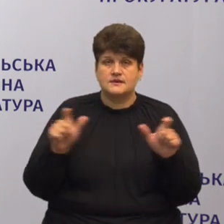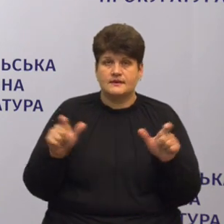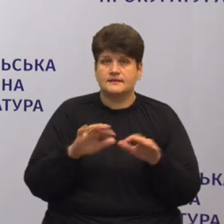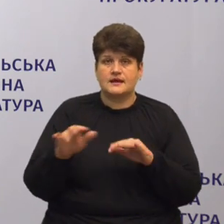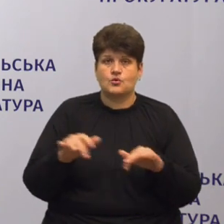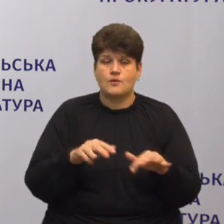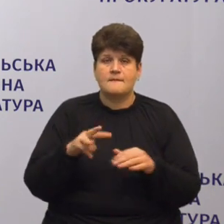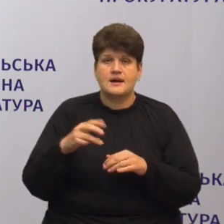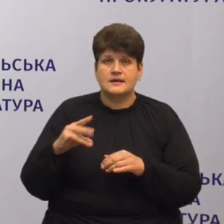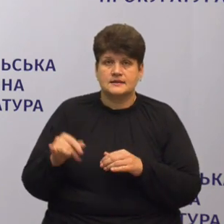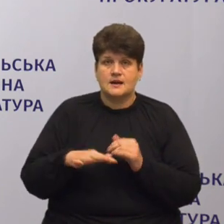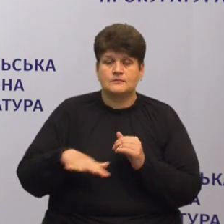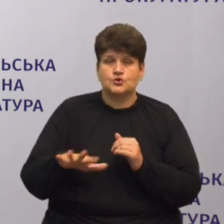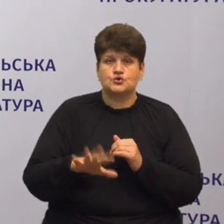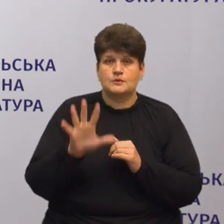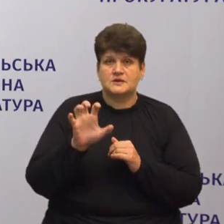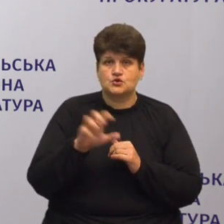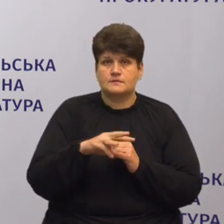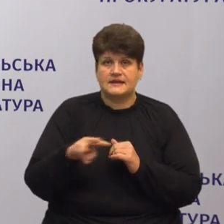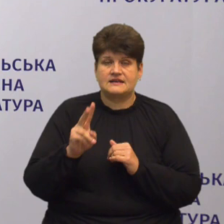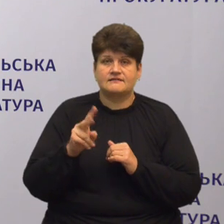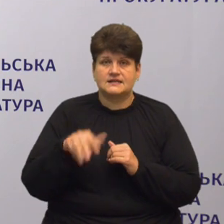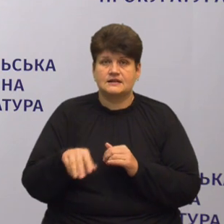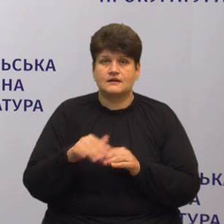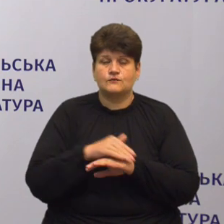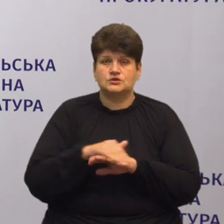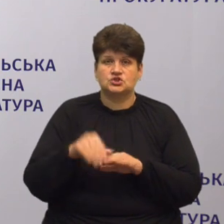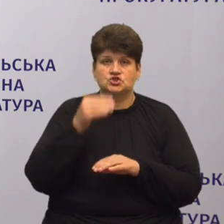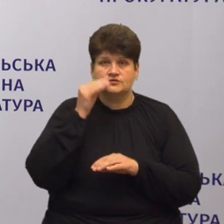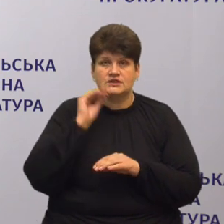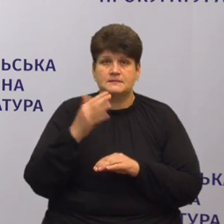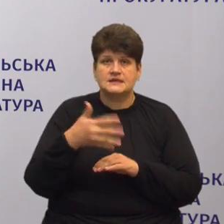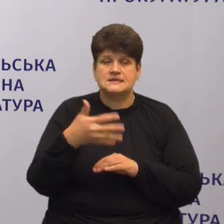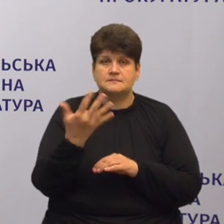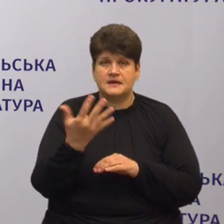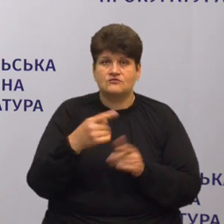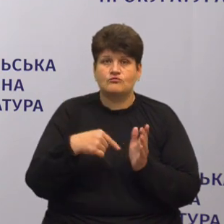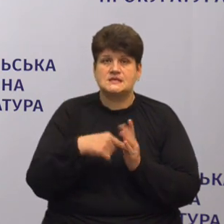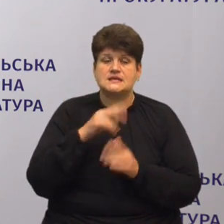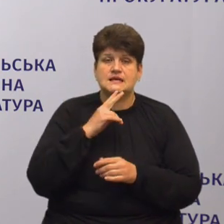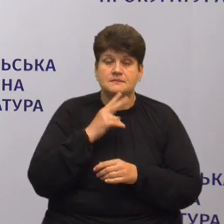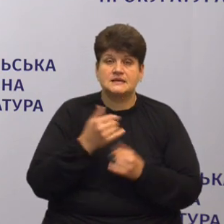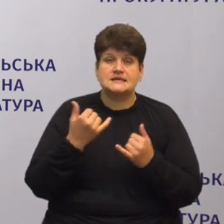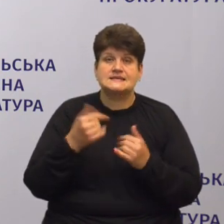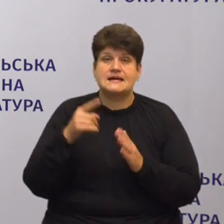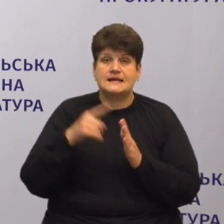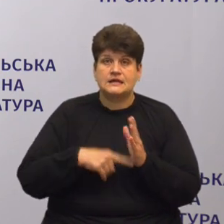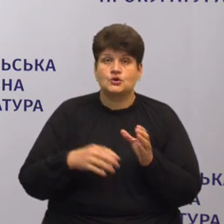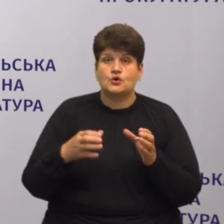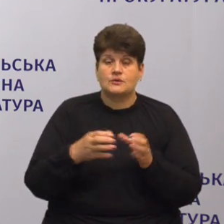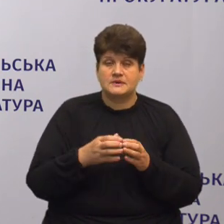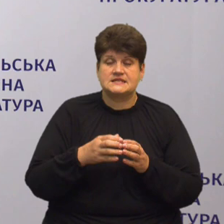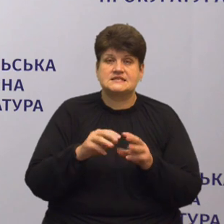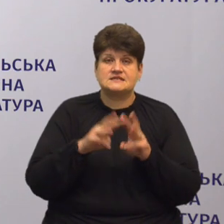майна площою понад 500 метрів квадратних по вулиці Шевченка, 55, у місті Кременець За релігійною громадою Свято